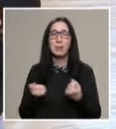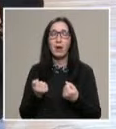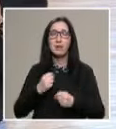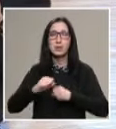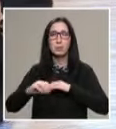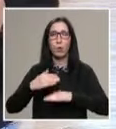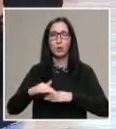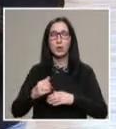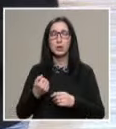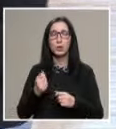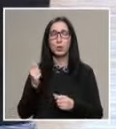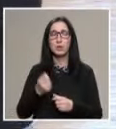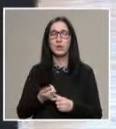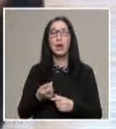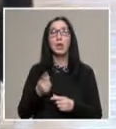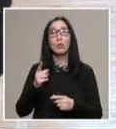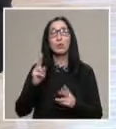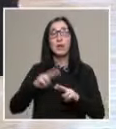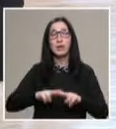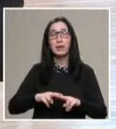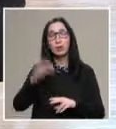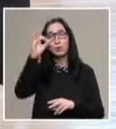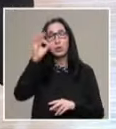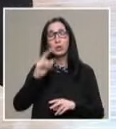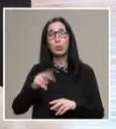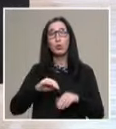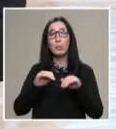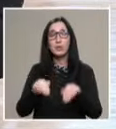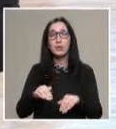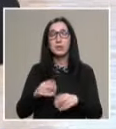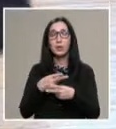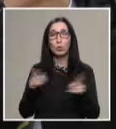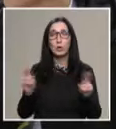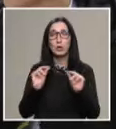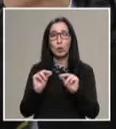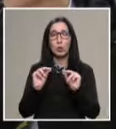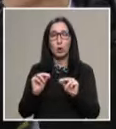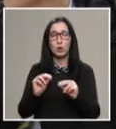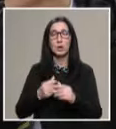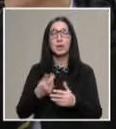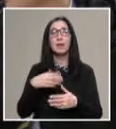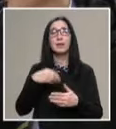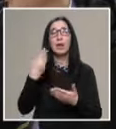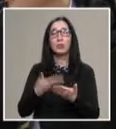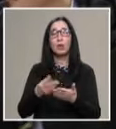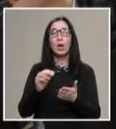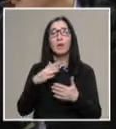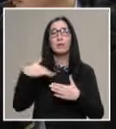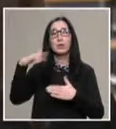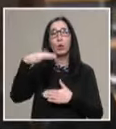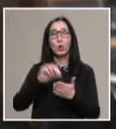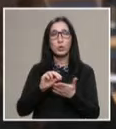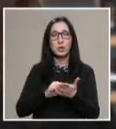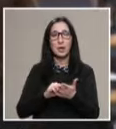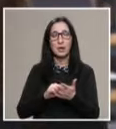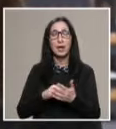усъвършенства. Останалите ученици, които присъстваха на открития урок, дадоха висока оценка на демонстрацията и на ползите от нея.